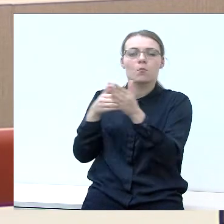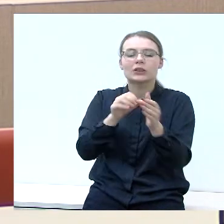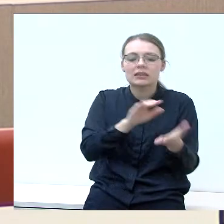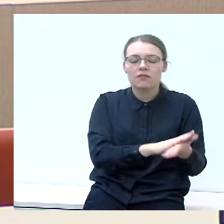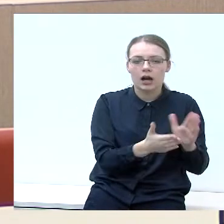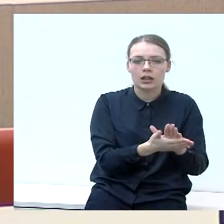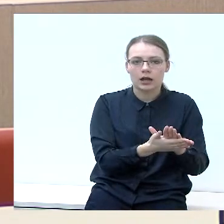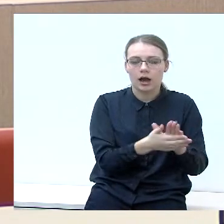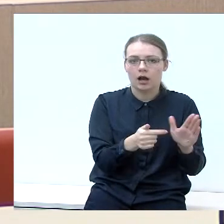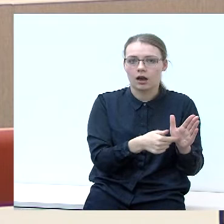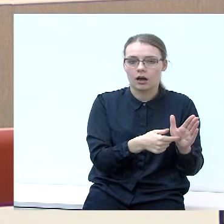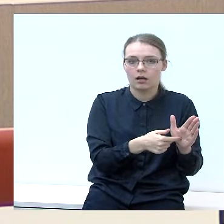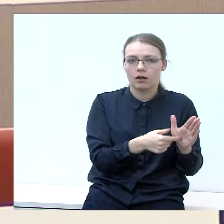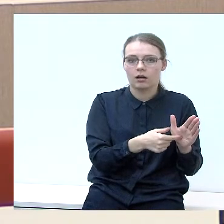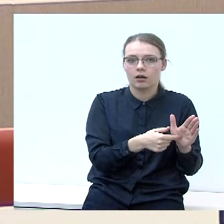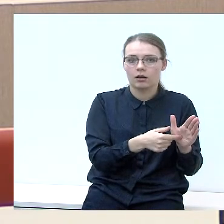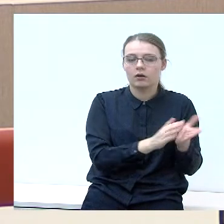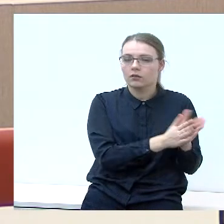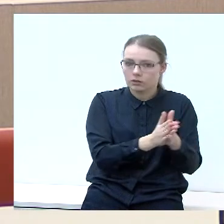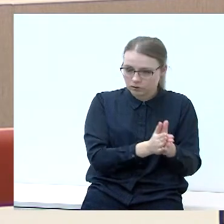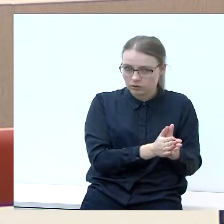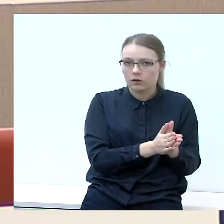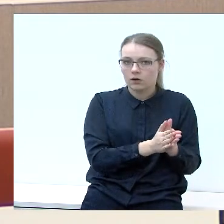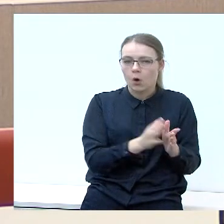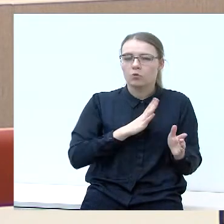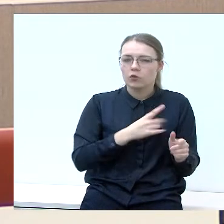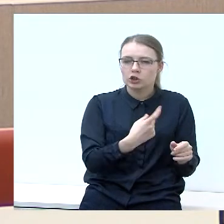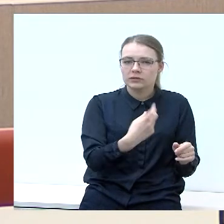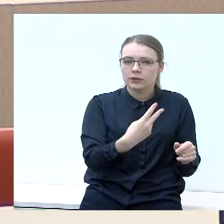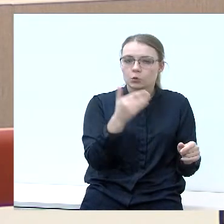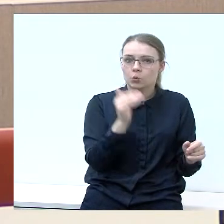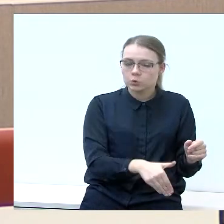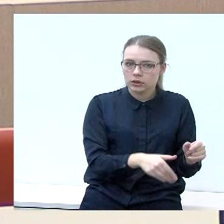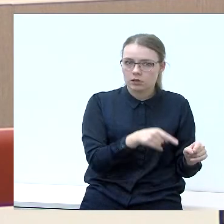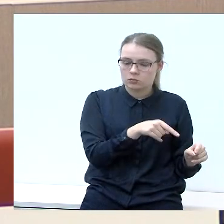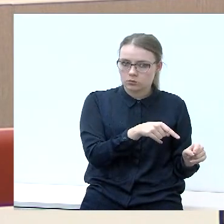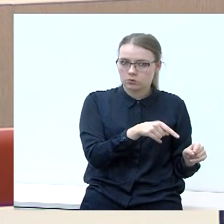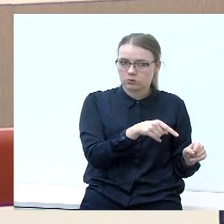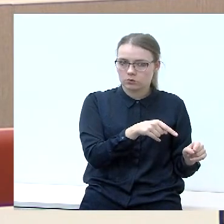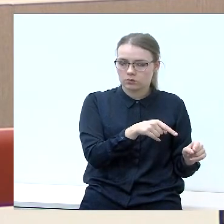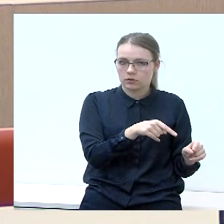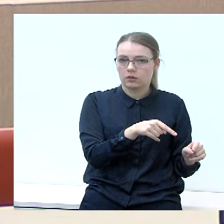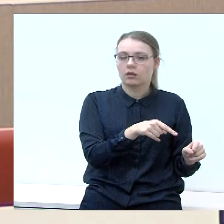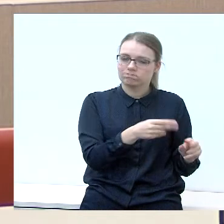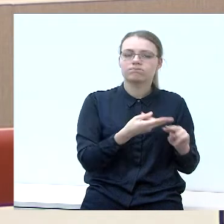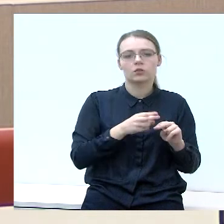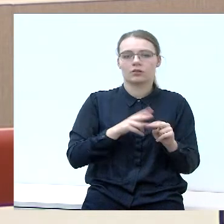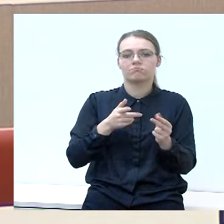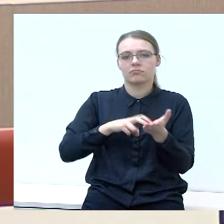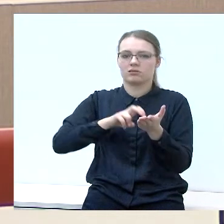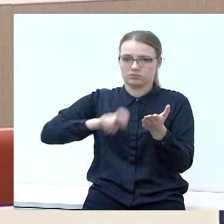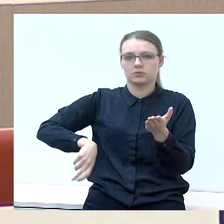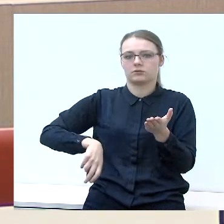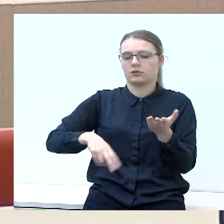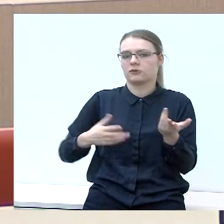darbos, o net tvarkybos darbų buvo 120 tūkstančių. Todėl buvo atsisakyta šių